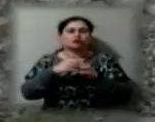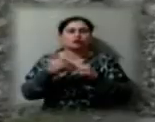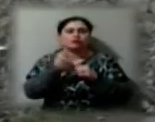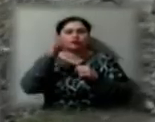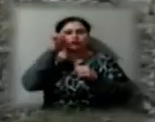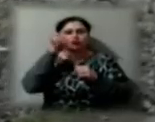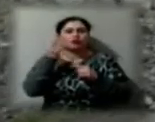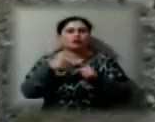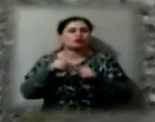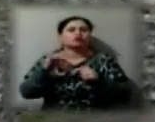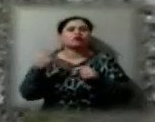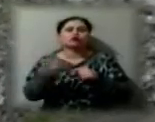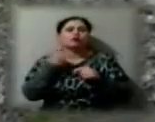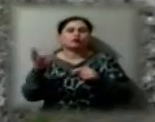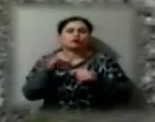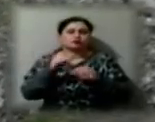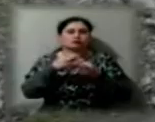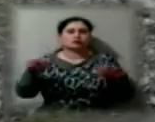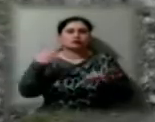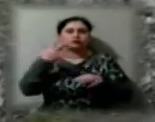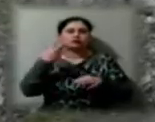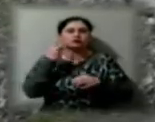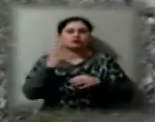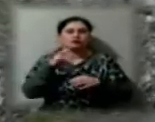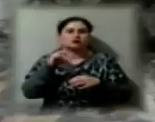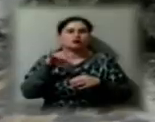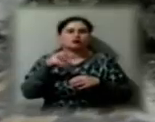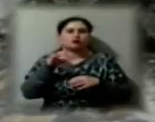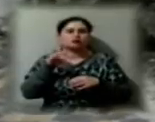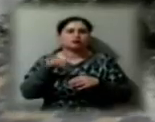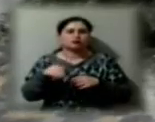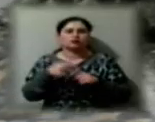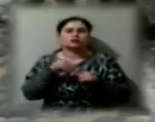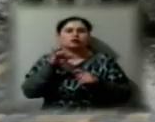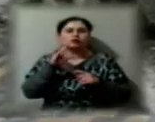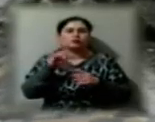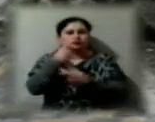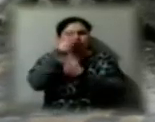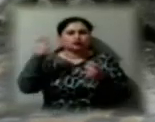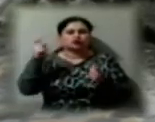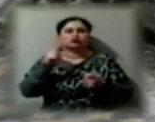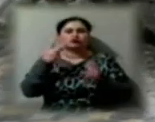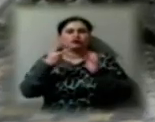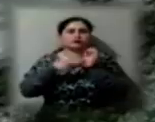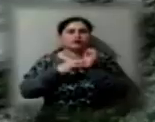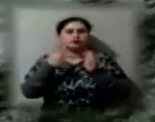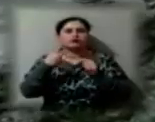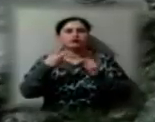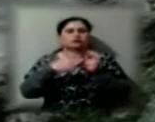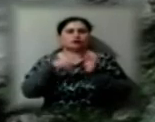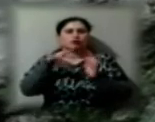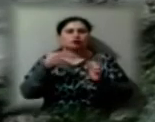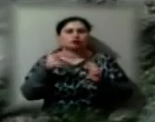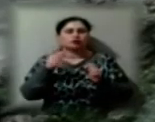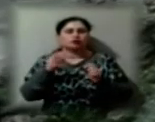області знеструмлено 53 населені пункти. Синоптики попереджають, що 28 та 29 лютого на